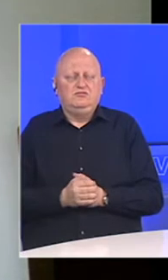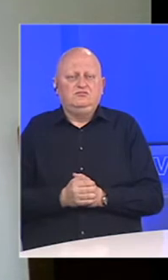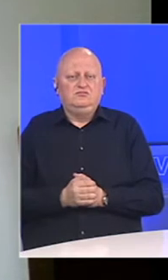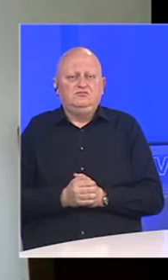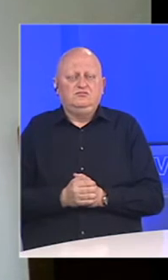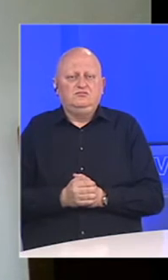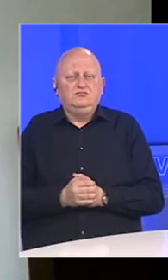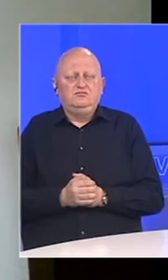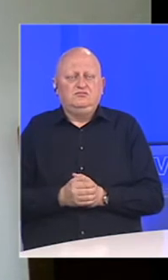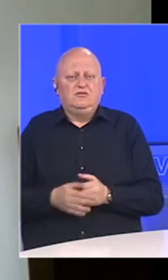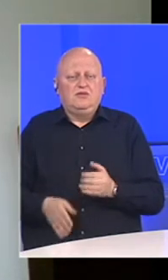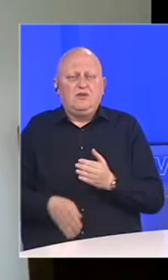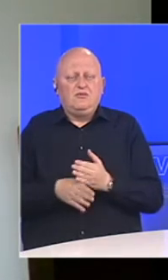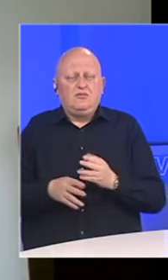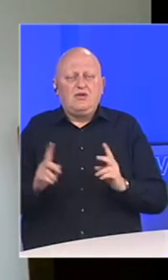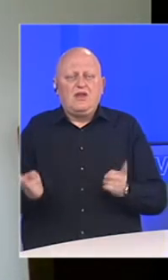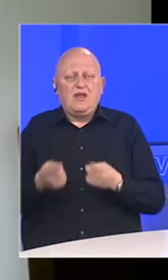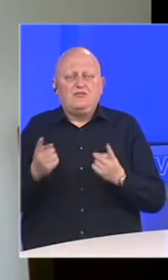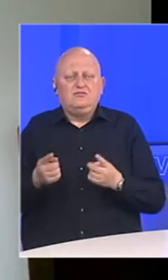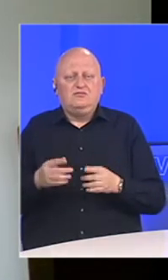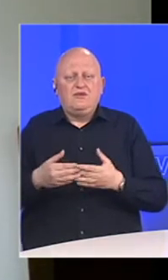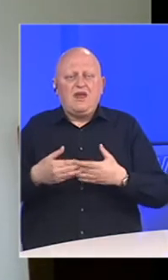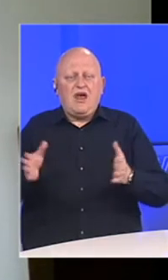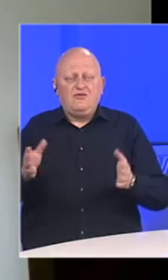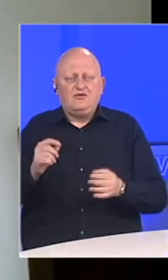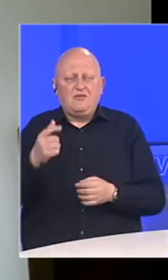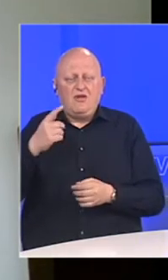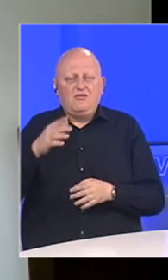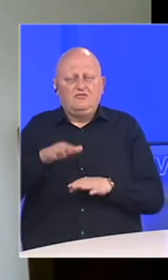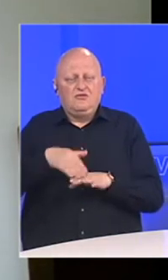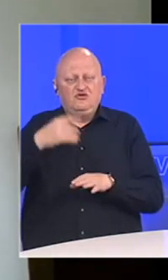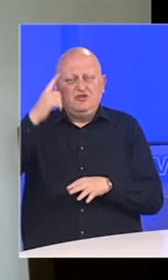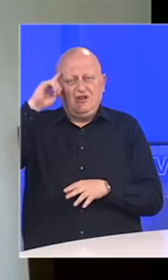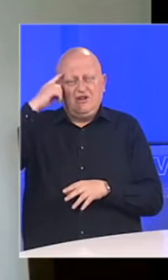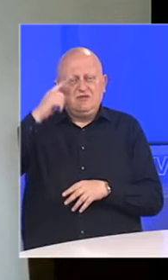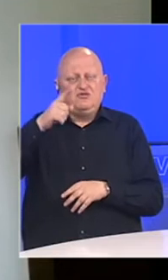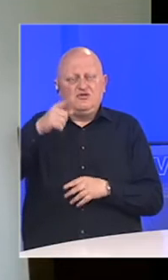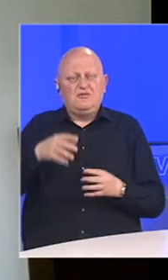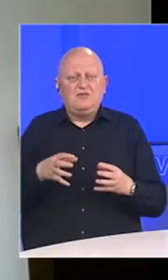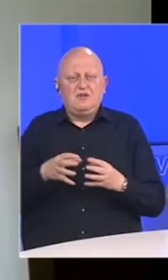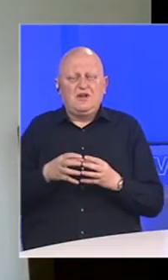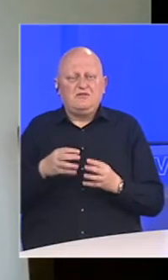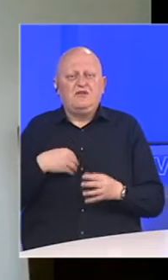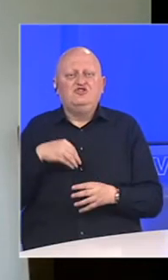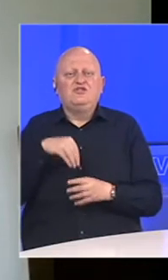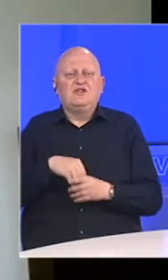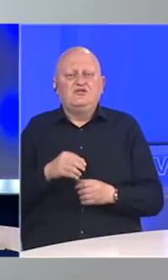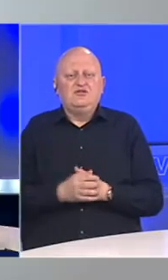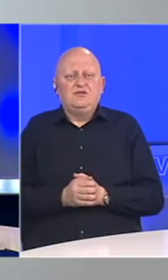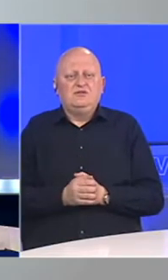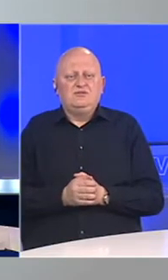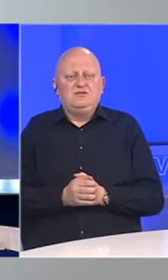jednostavno potaknemo i javnost malo više da počne razmišljati i o tim kategorijama našeg stranomništva.